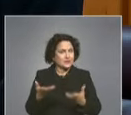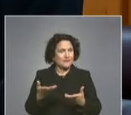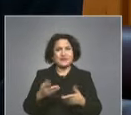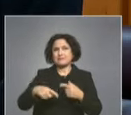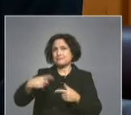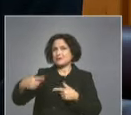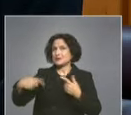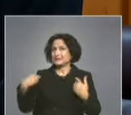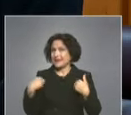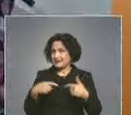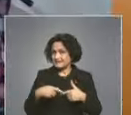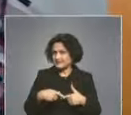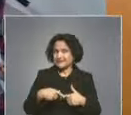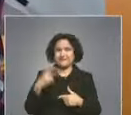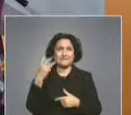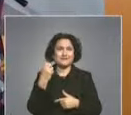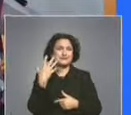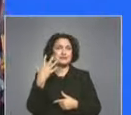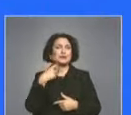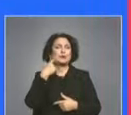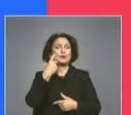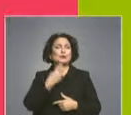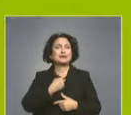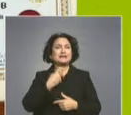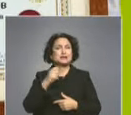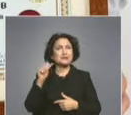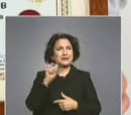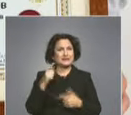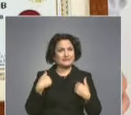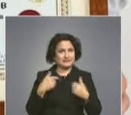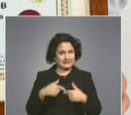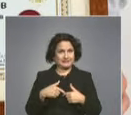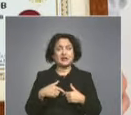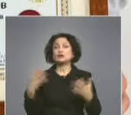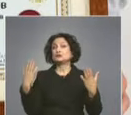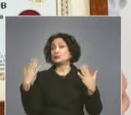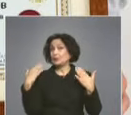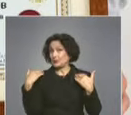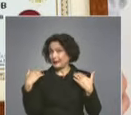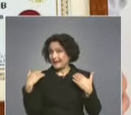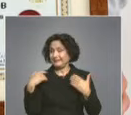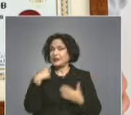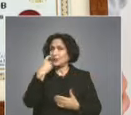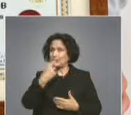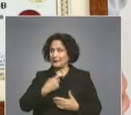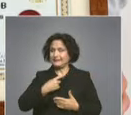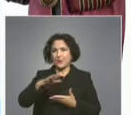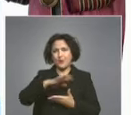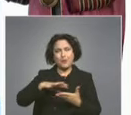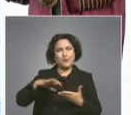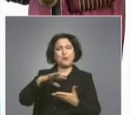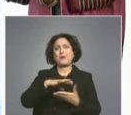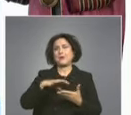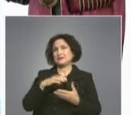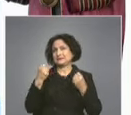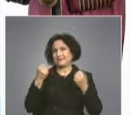Поводът – 25 годиштината на апелативен съд Пловдив. Студент на годината в област здравеопазване е Здравко Иванов,